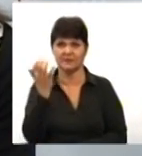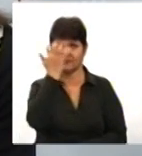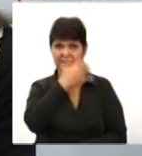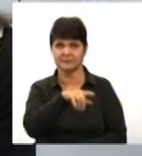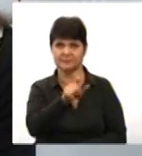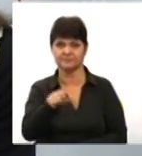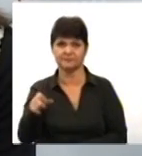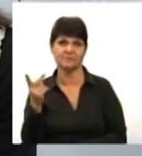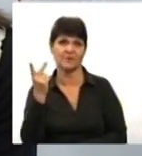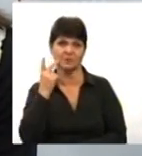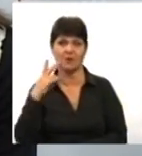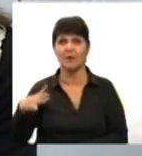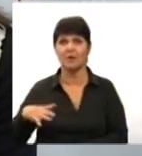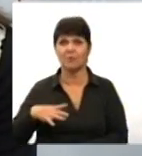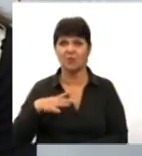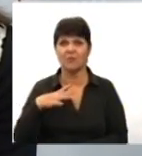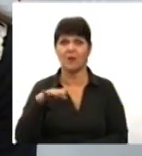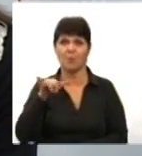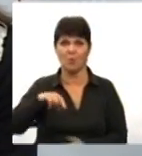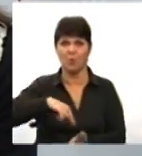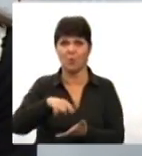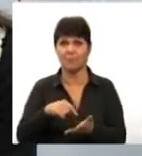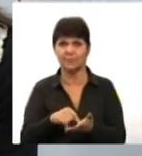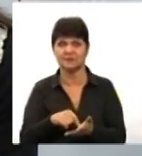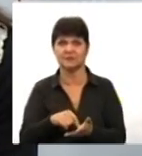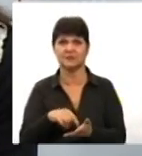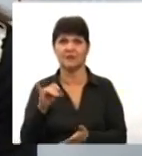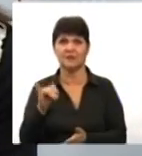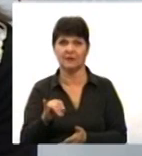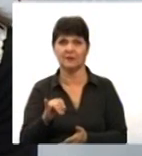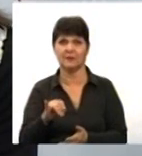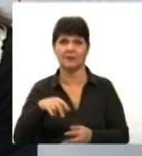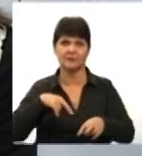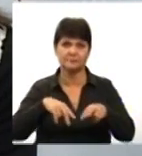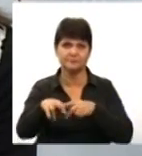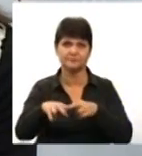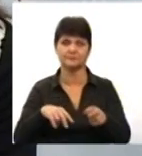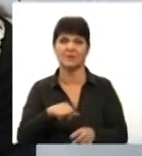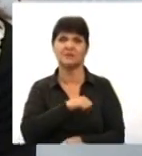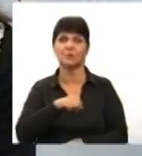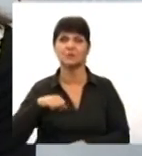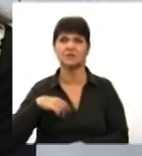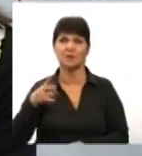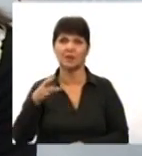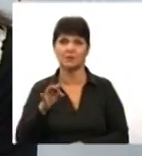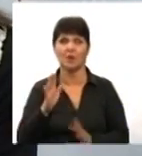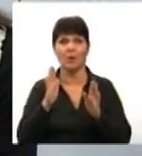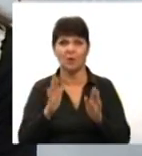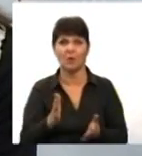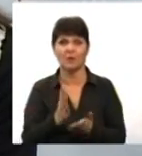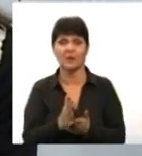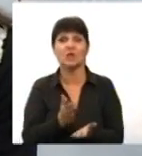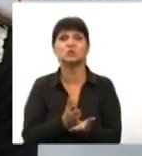часто буваємо у місті і пересуваємося у місті самостійно, хоча є і служба супроводу,